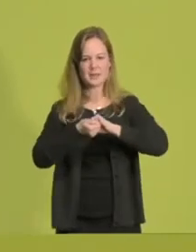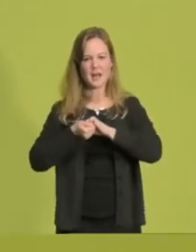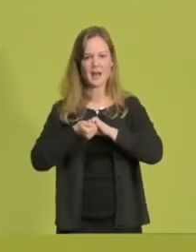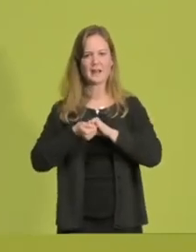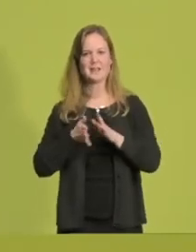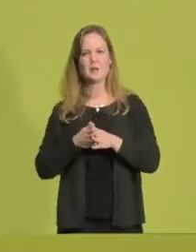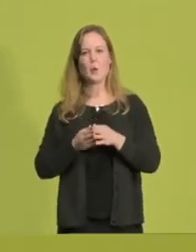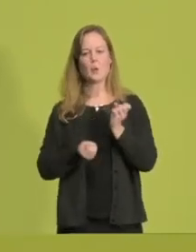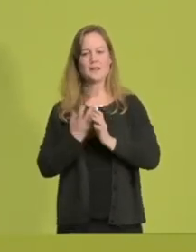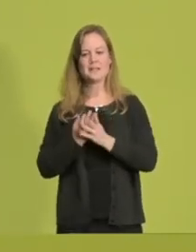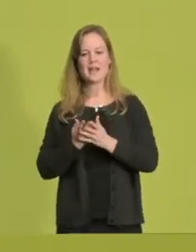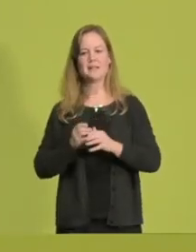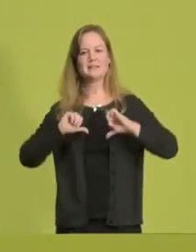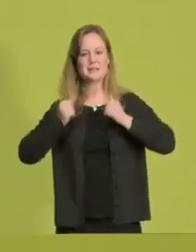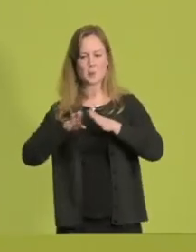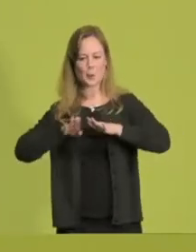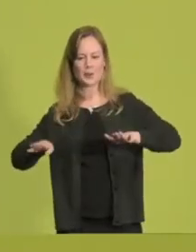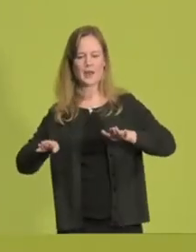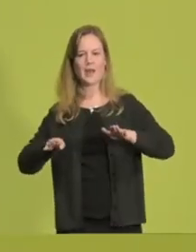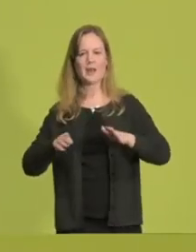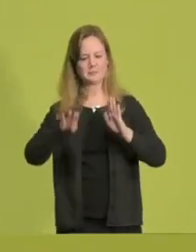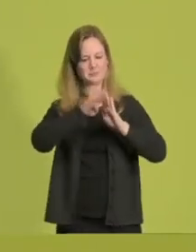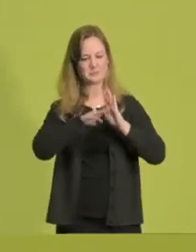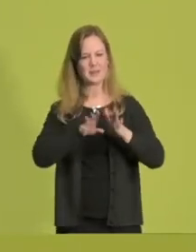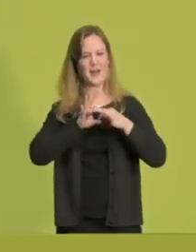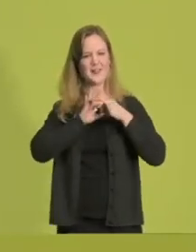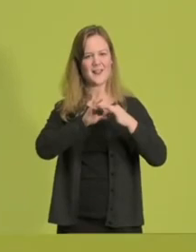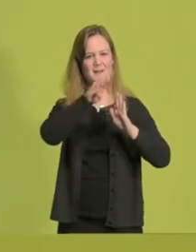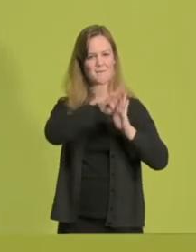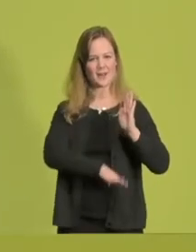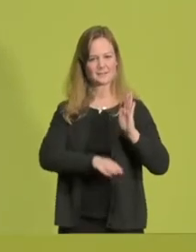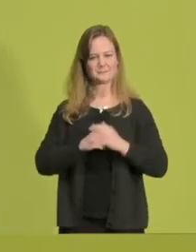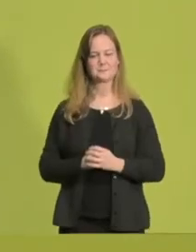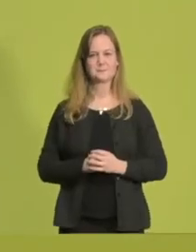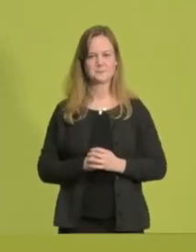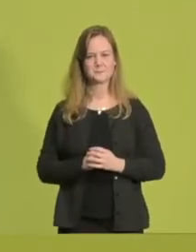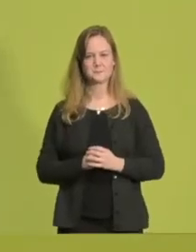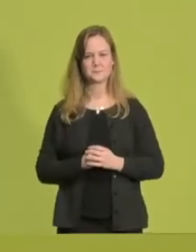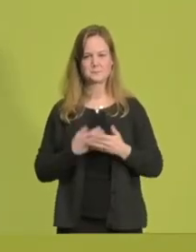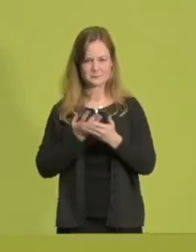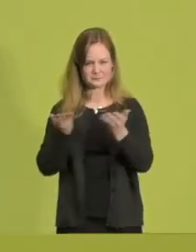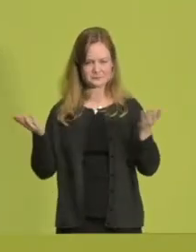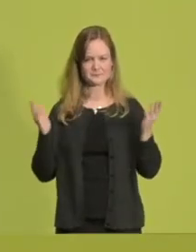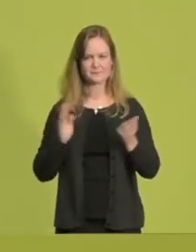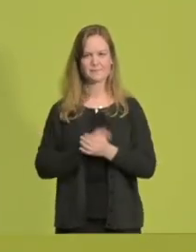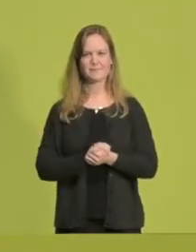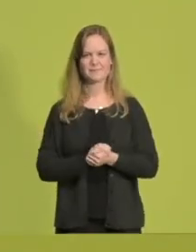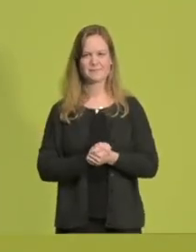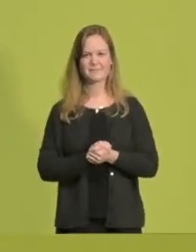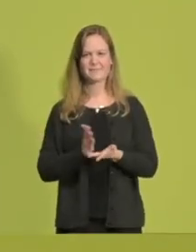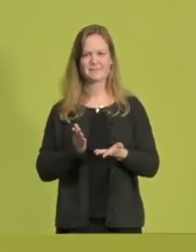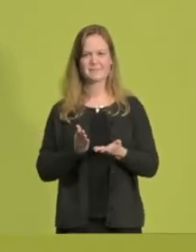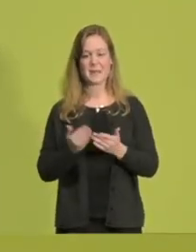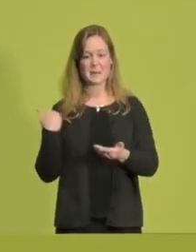unserer natürlichen Lebensgrundlagen Leitmotive der Politik sind. Liebe Freundinnen und Freunde, nie waren die